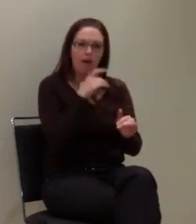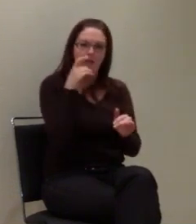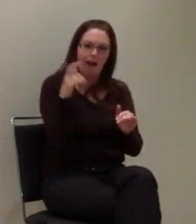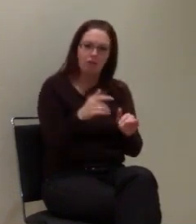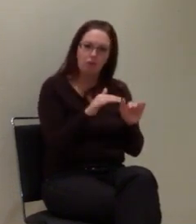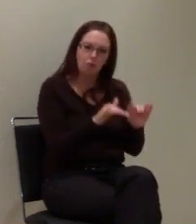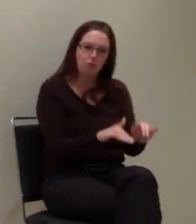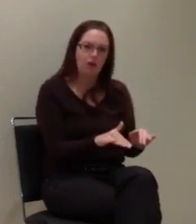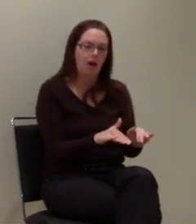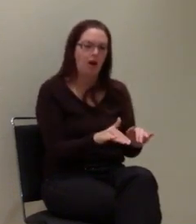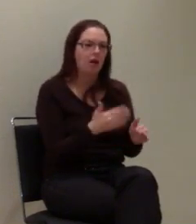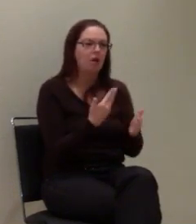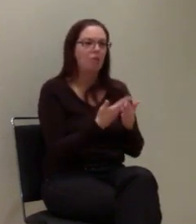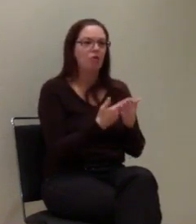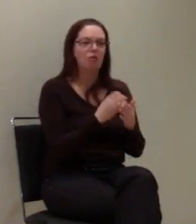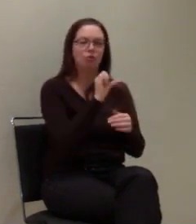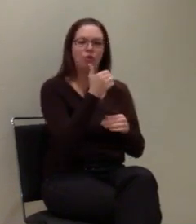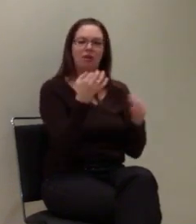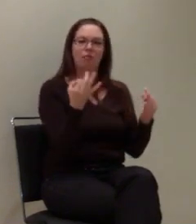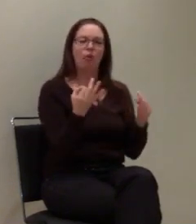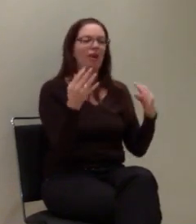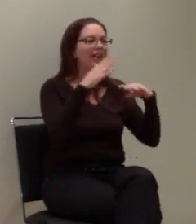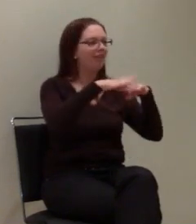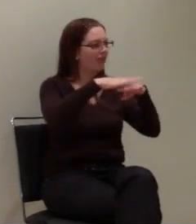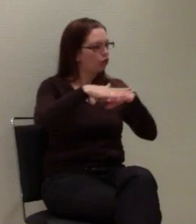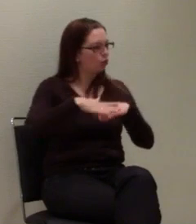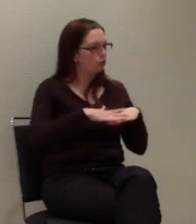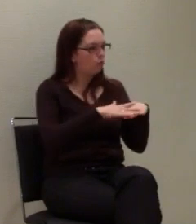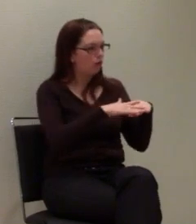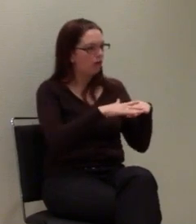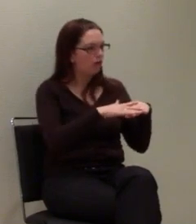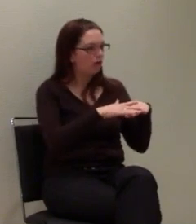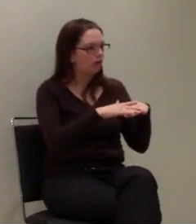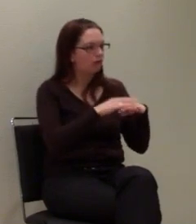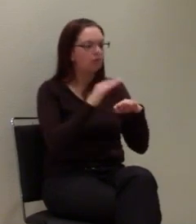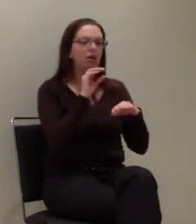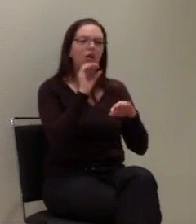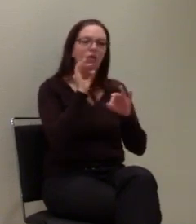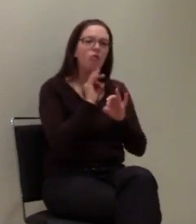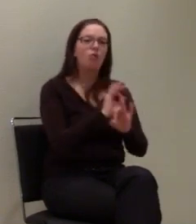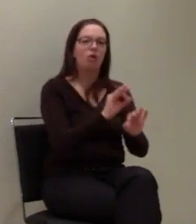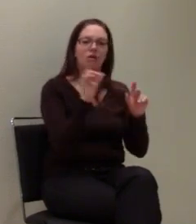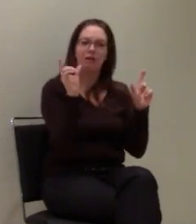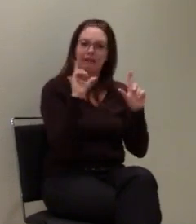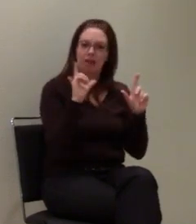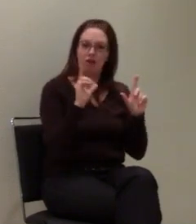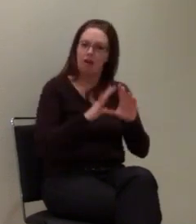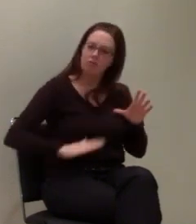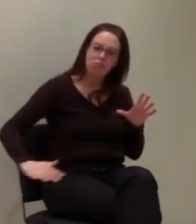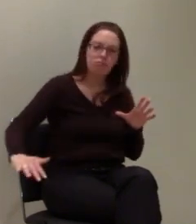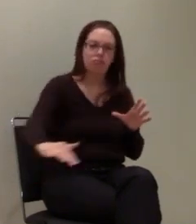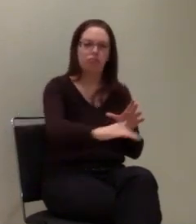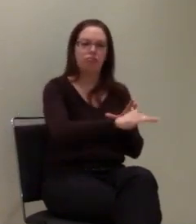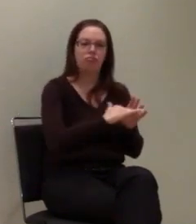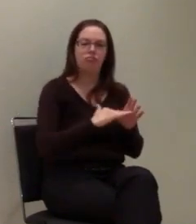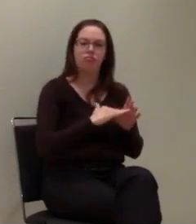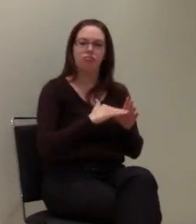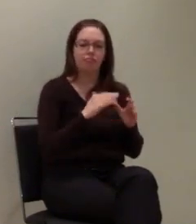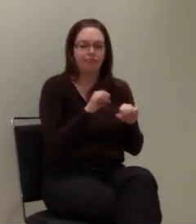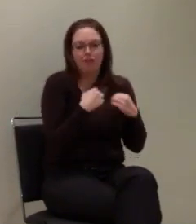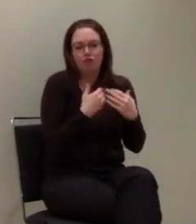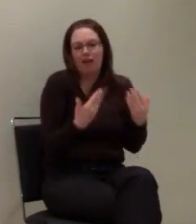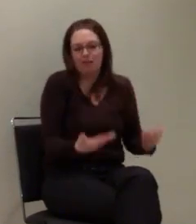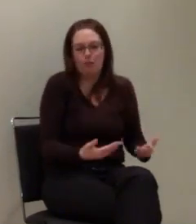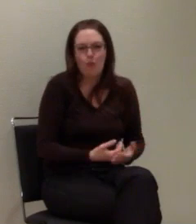Infrastruktur bereitzustellen für die Gesellschaft, die diesen Staat halt dann ausmacht,